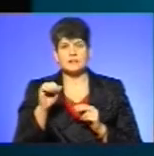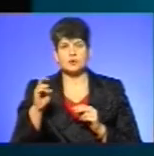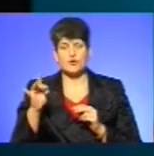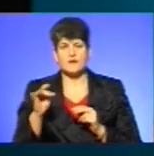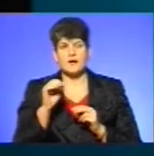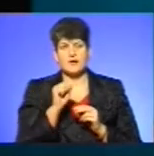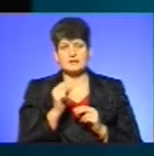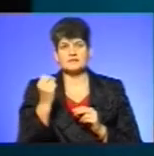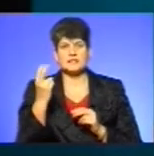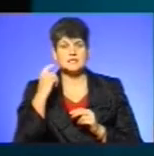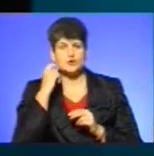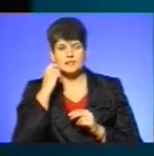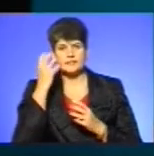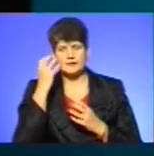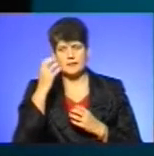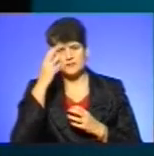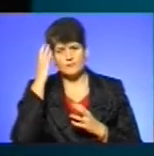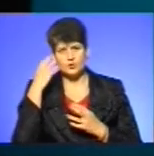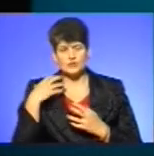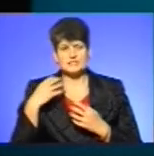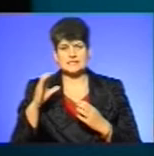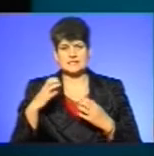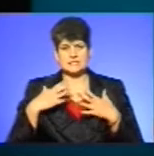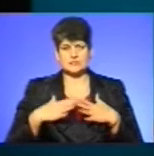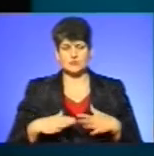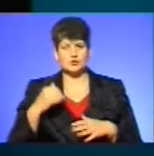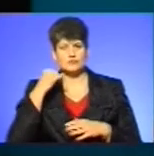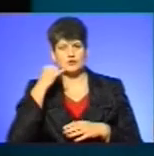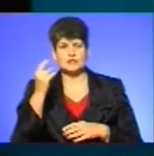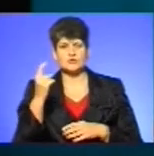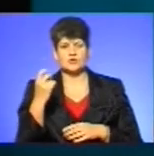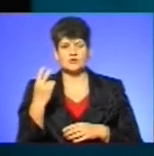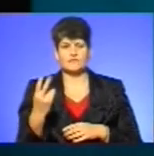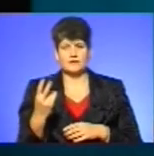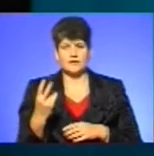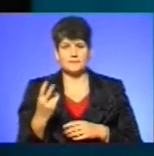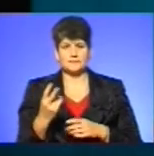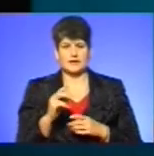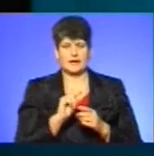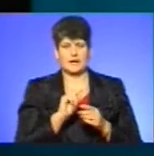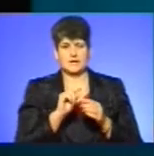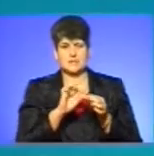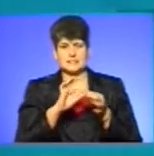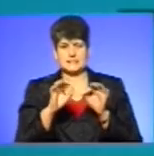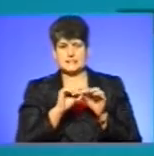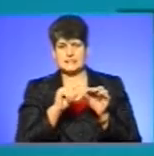12 років. Темне волосся синя сукня. Дзвонити за телефоном 102 і перейти за посиланням.